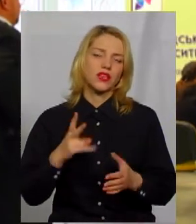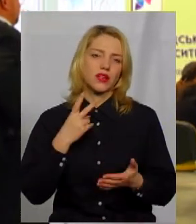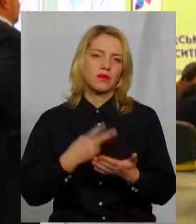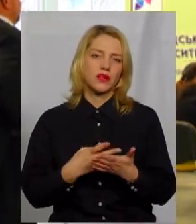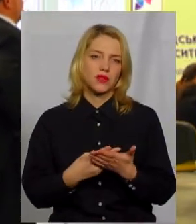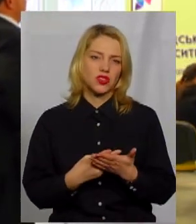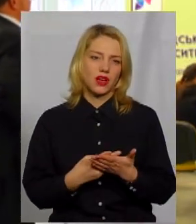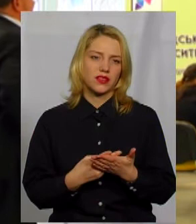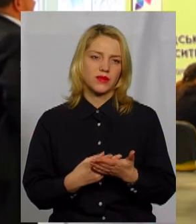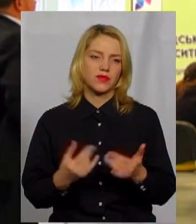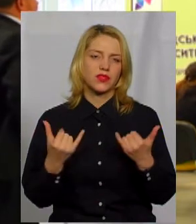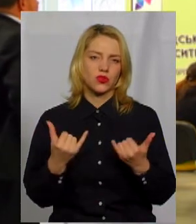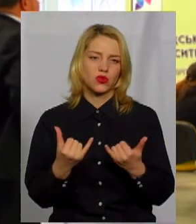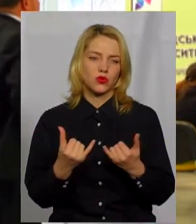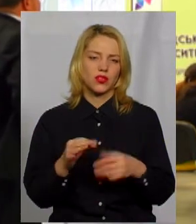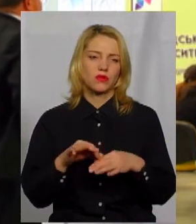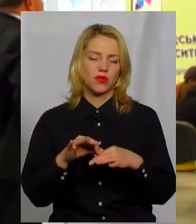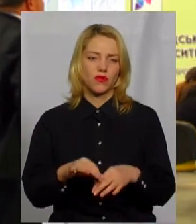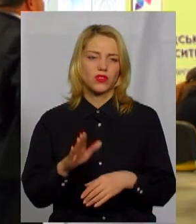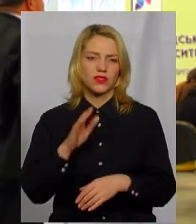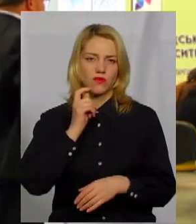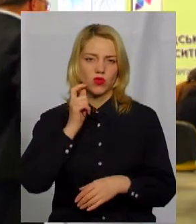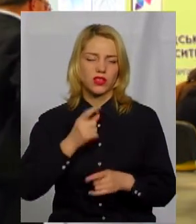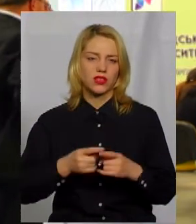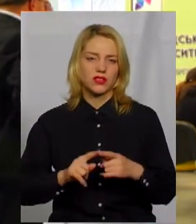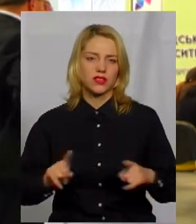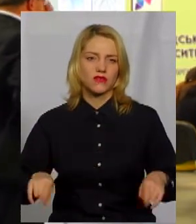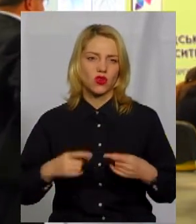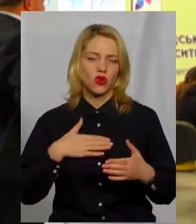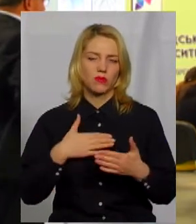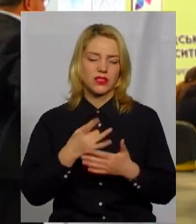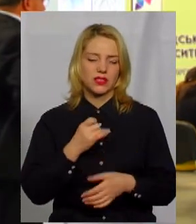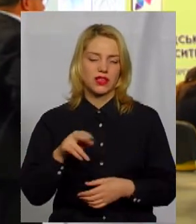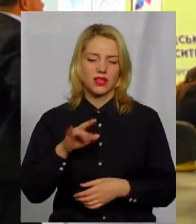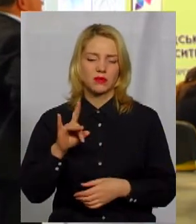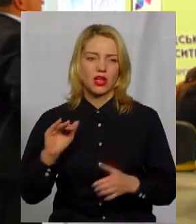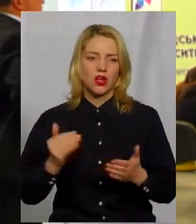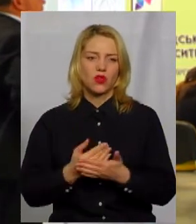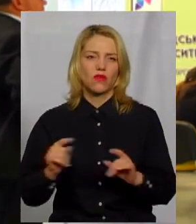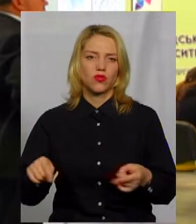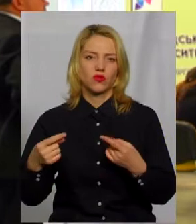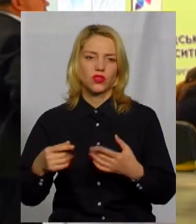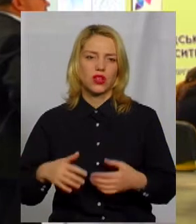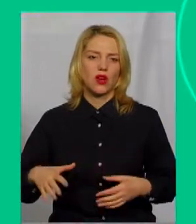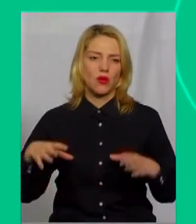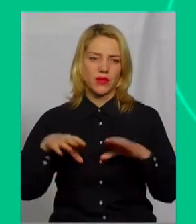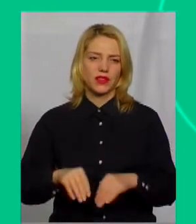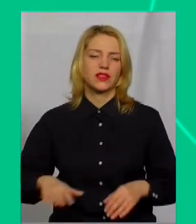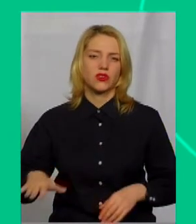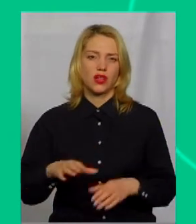сьогодні і проводиться в Україні, це створення громадських рад при новоутворених об'єднаних територіальних громадах.